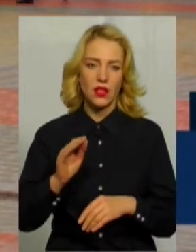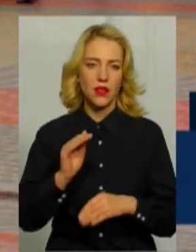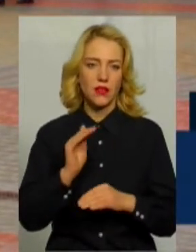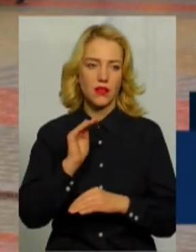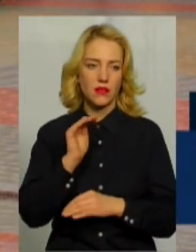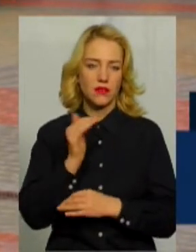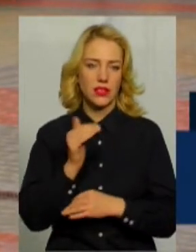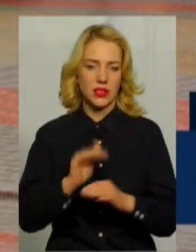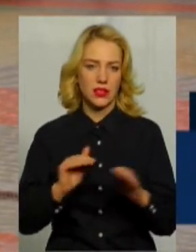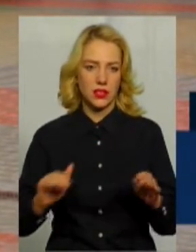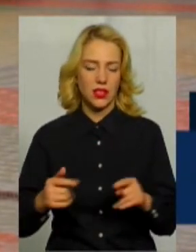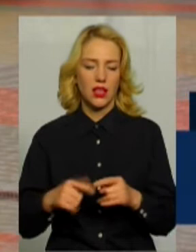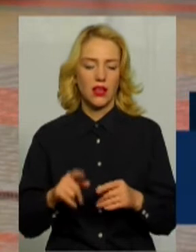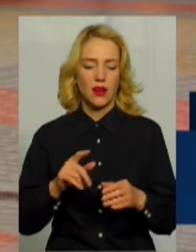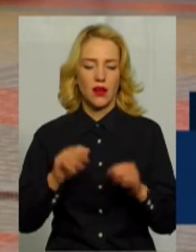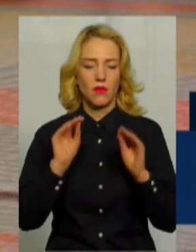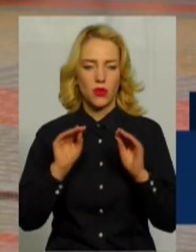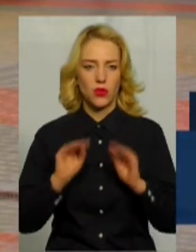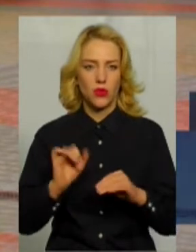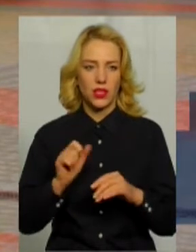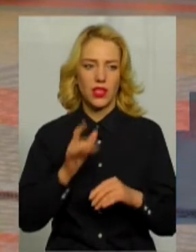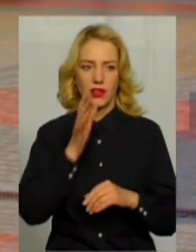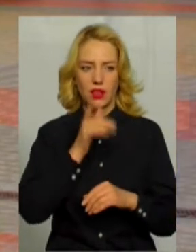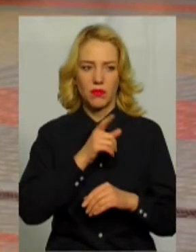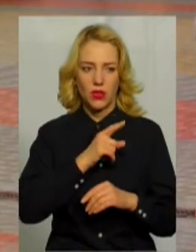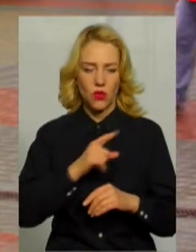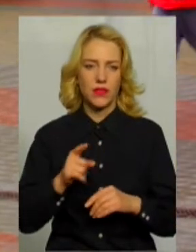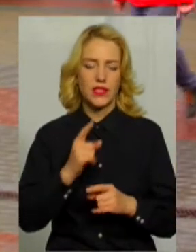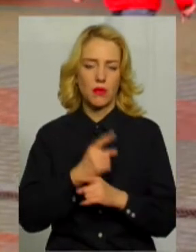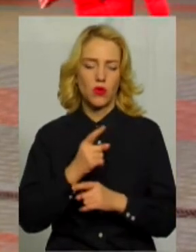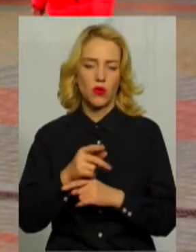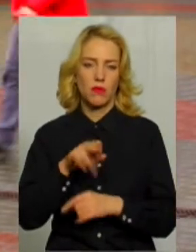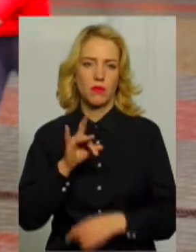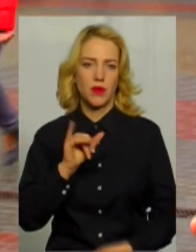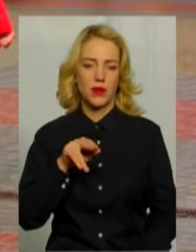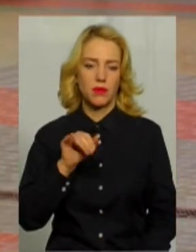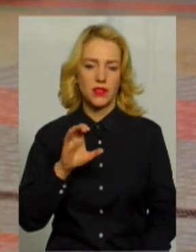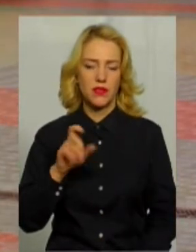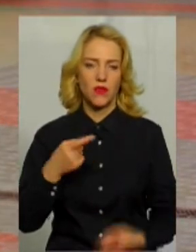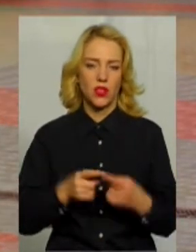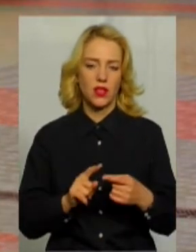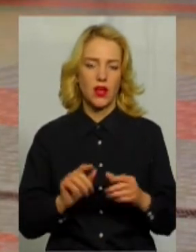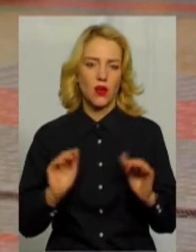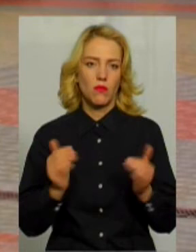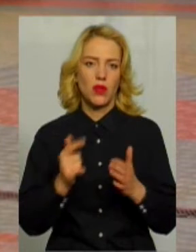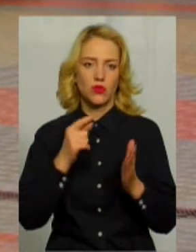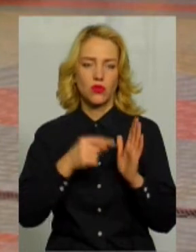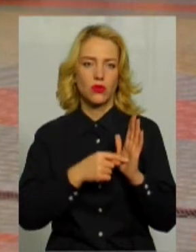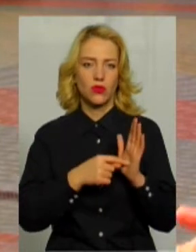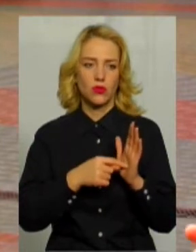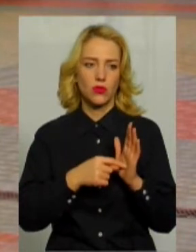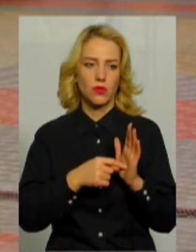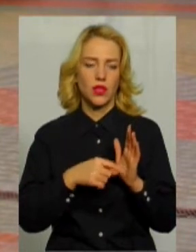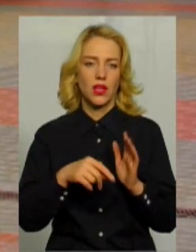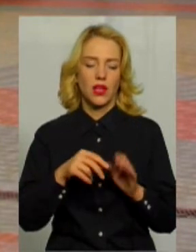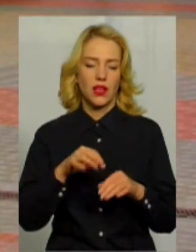вчинення домашнього насильства, ми також виносимо термінові заборонні приписи. Тобто ці термінові приписи обмежують доступ кривдника до